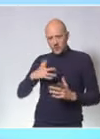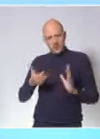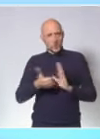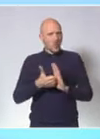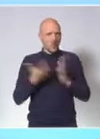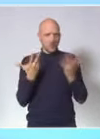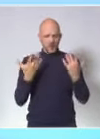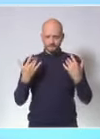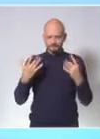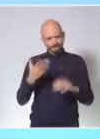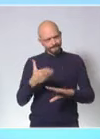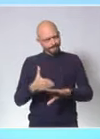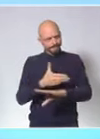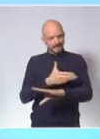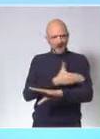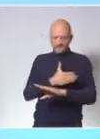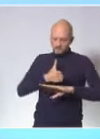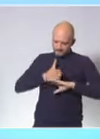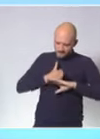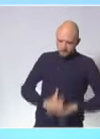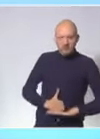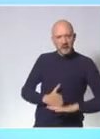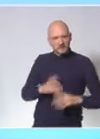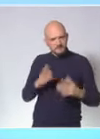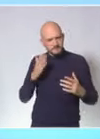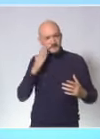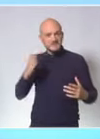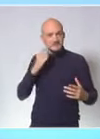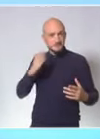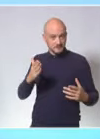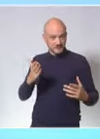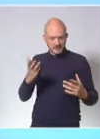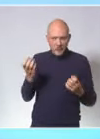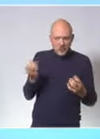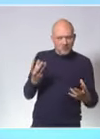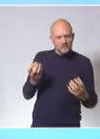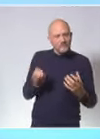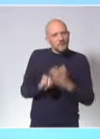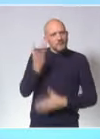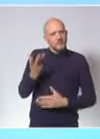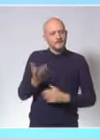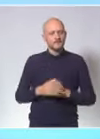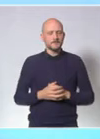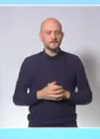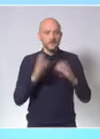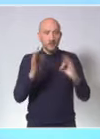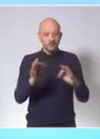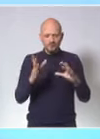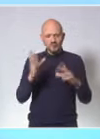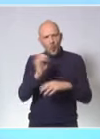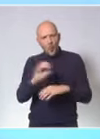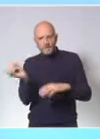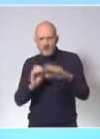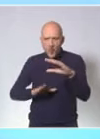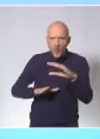préparer le pays à cette nouvelle menace. Ralentir et lisser la vague épidémique Omicron